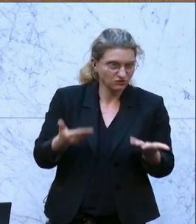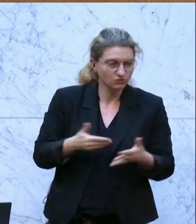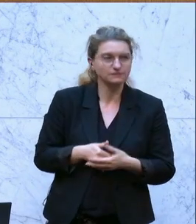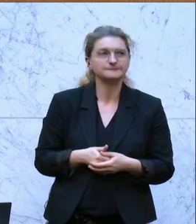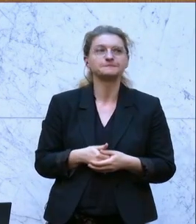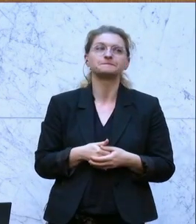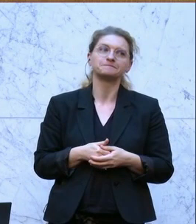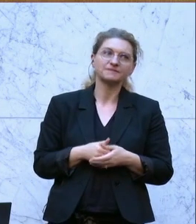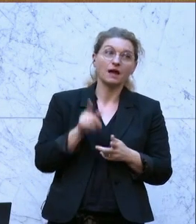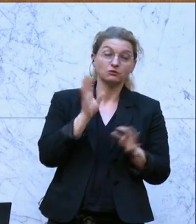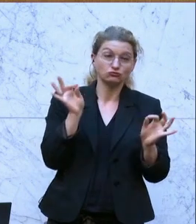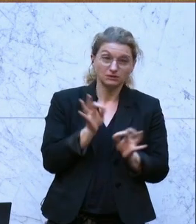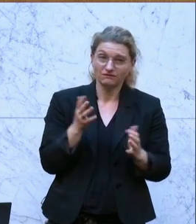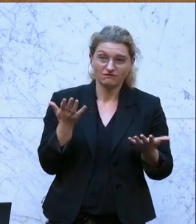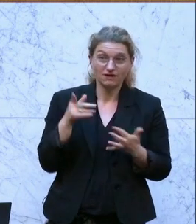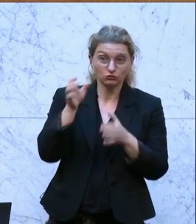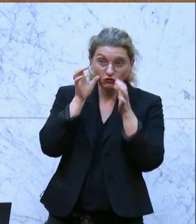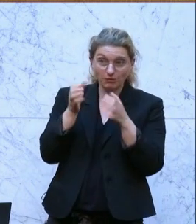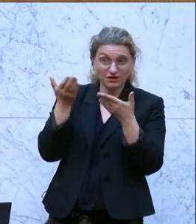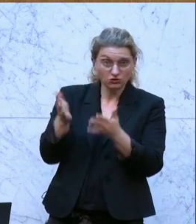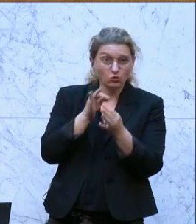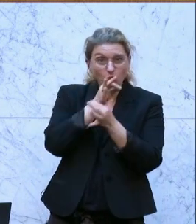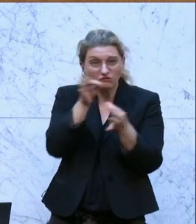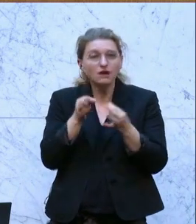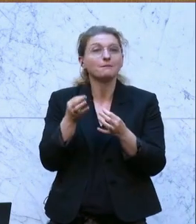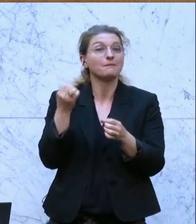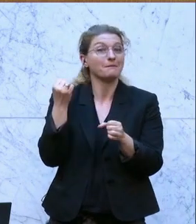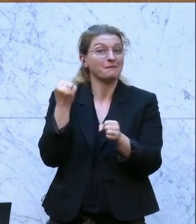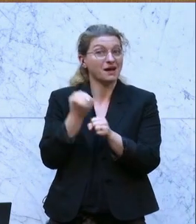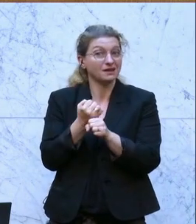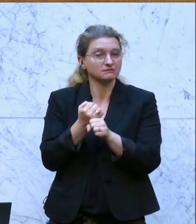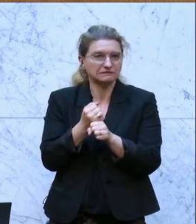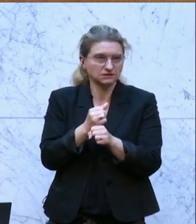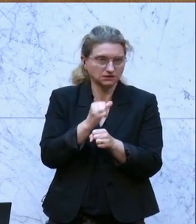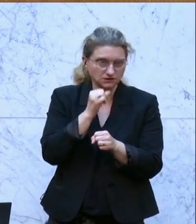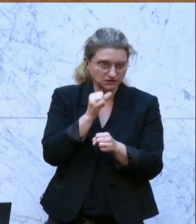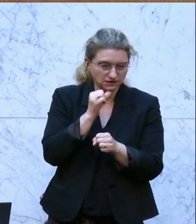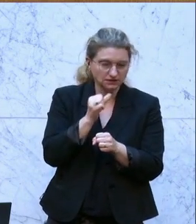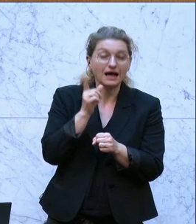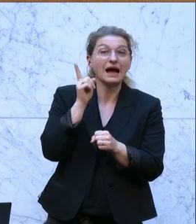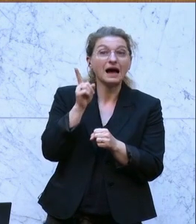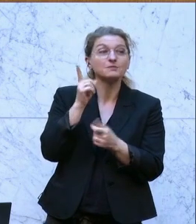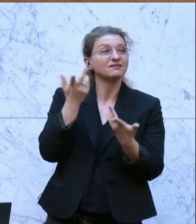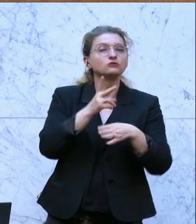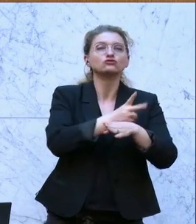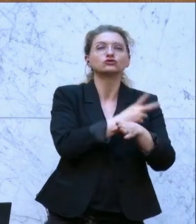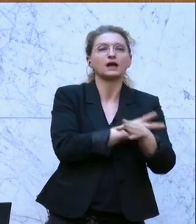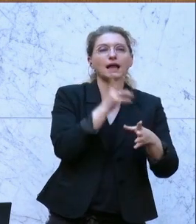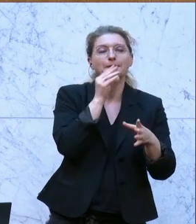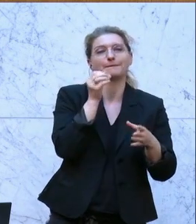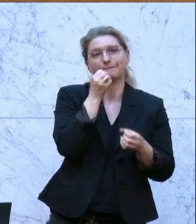dass die ÖVP solche Umfragen macht nicht, sondern dass sie dafür den Staat missbraucht.